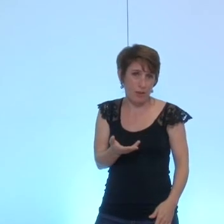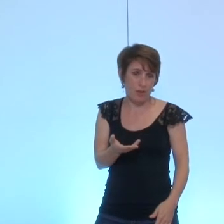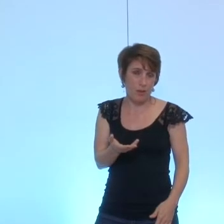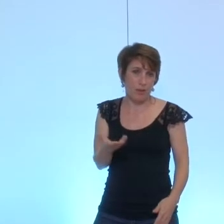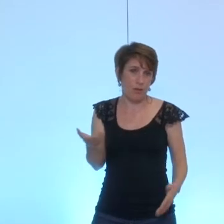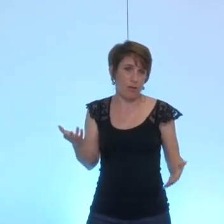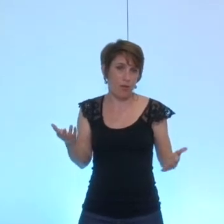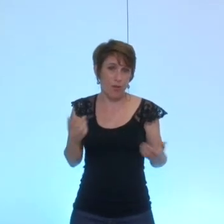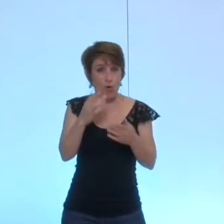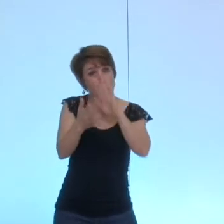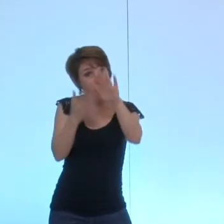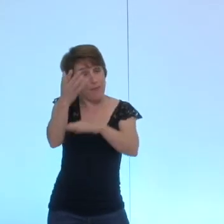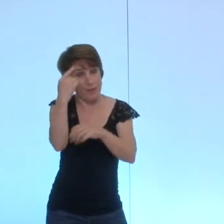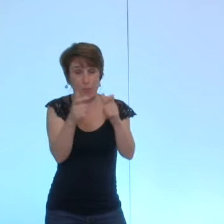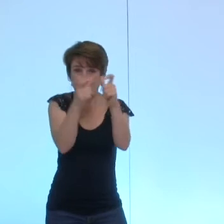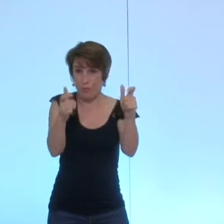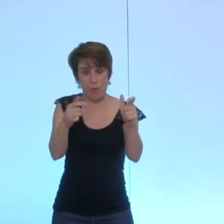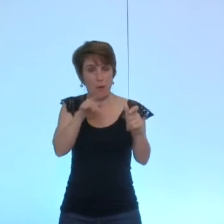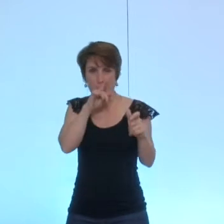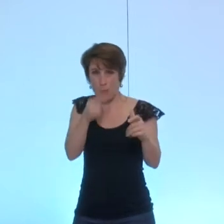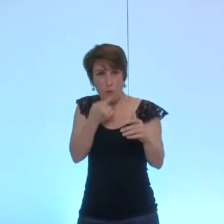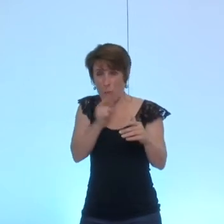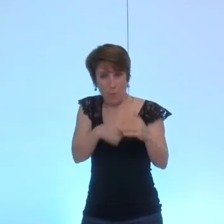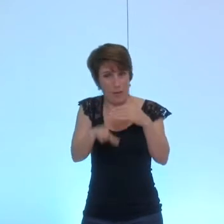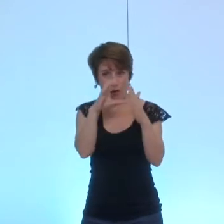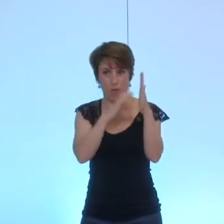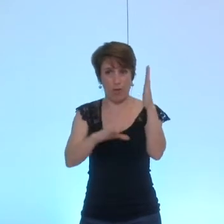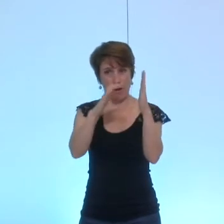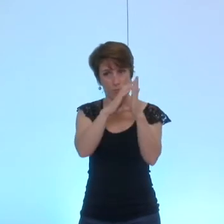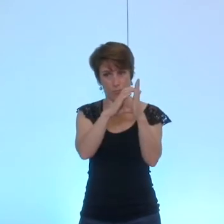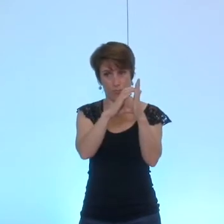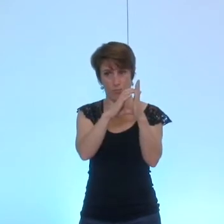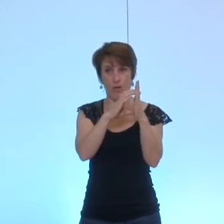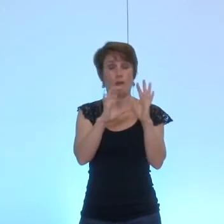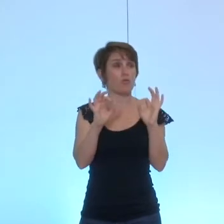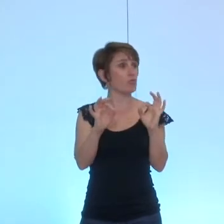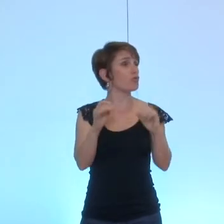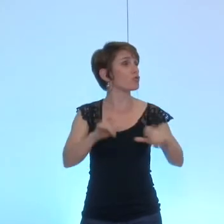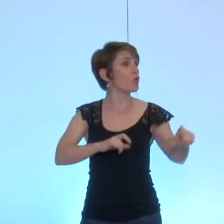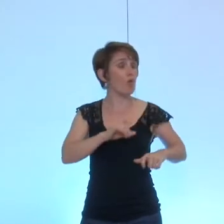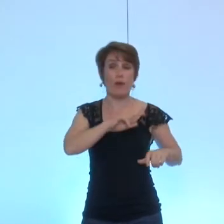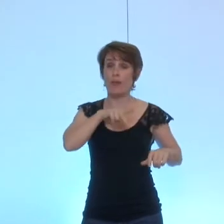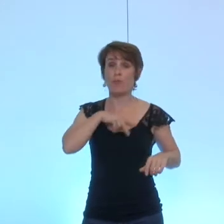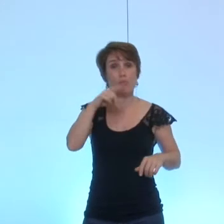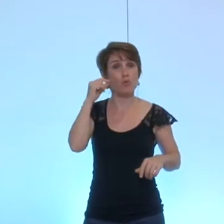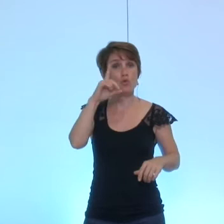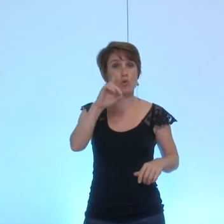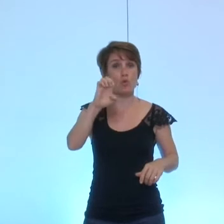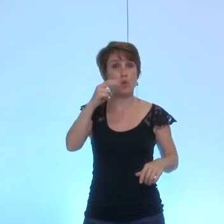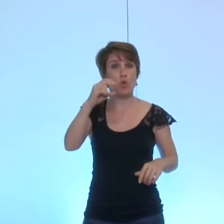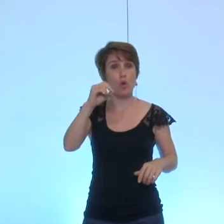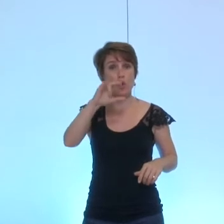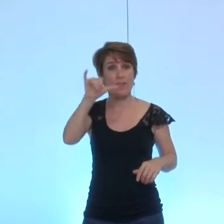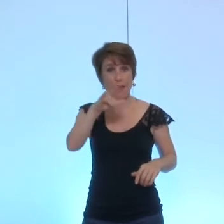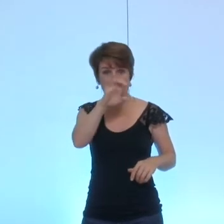donc en commission on verra l'évolution telle on l'a dit telle que notre collègue Alain Denoyel l'a indiqué ici